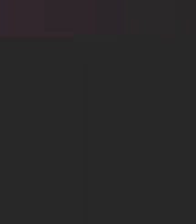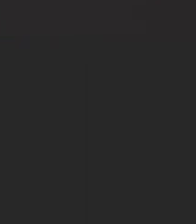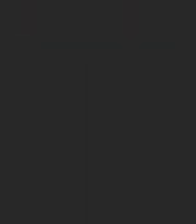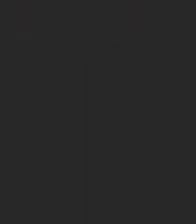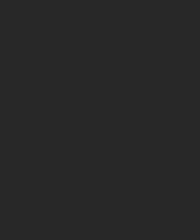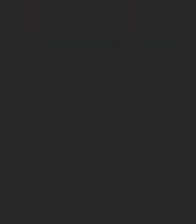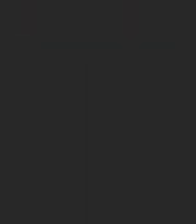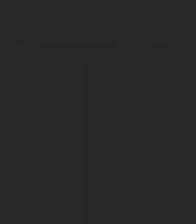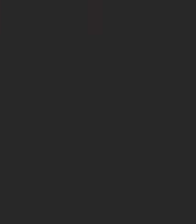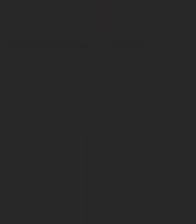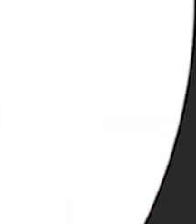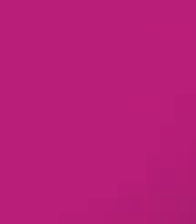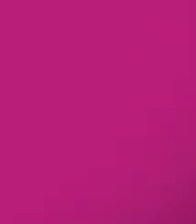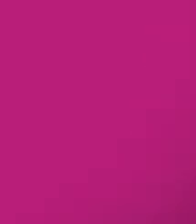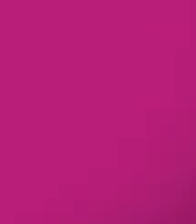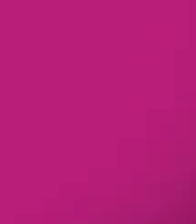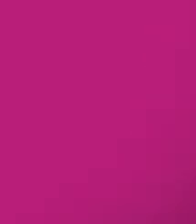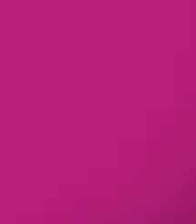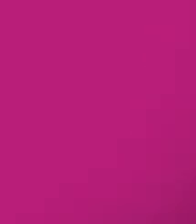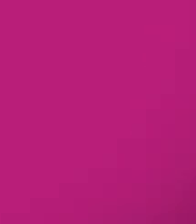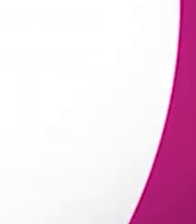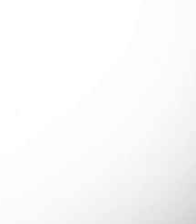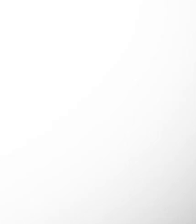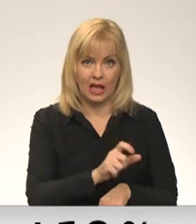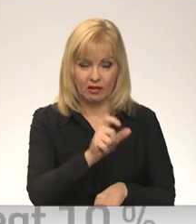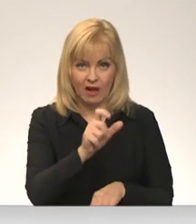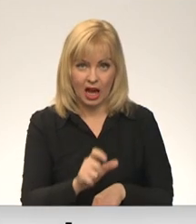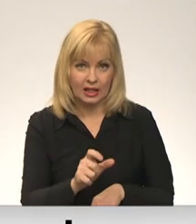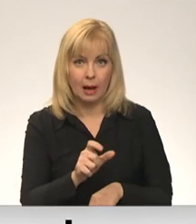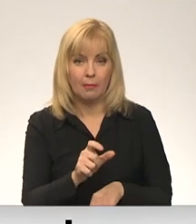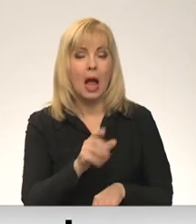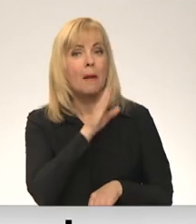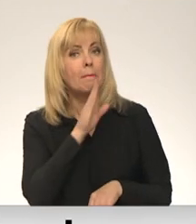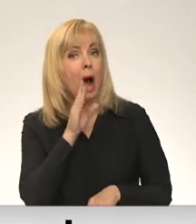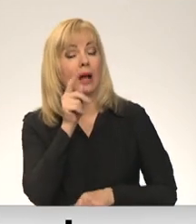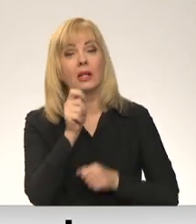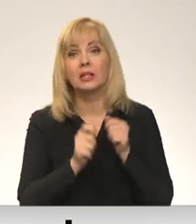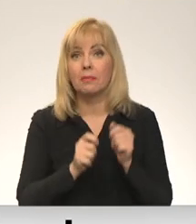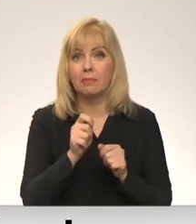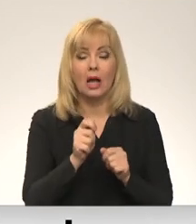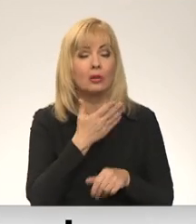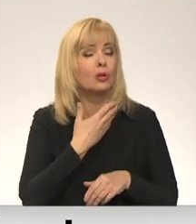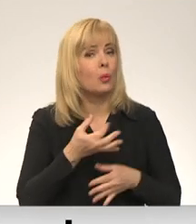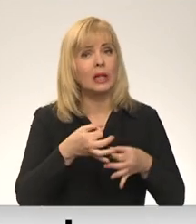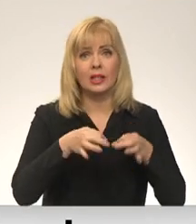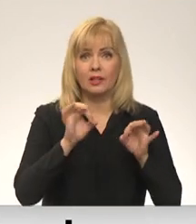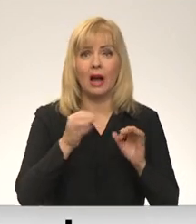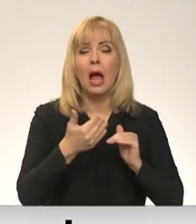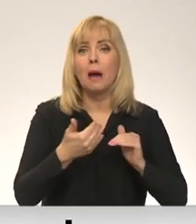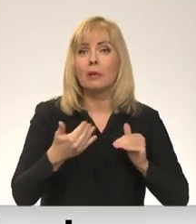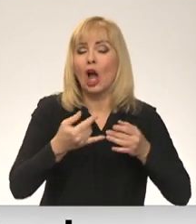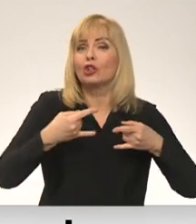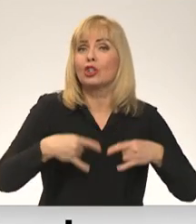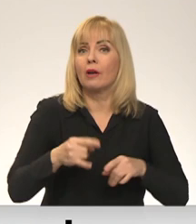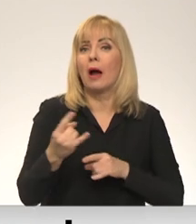Re, visi ēters ir te! Mātes piens ir Vitā svarīgs priešlaikus dzimšo